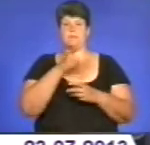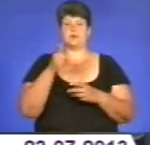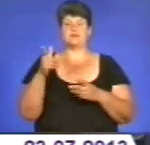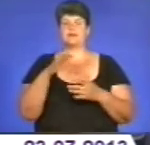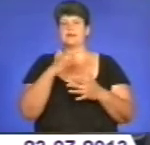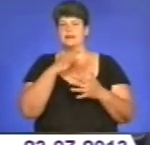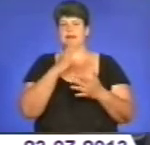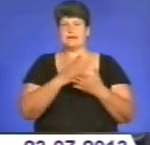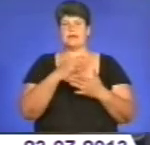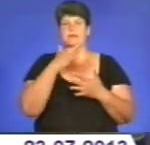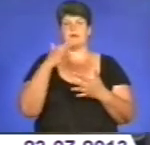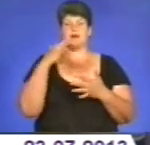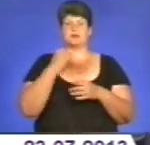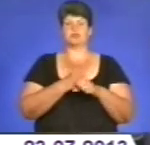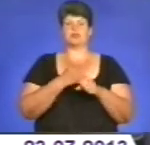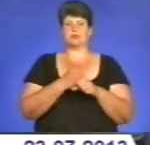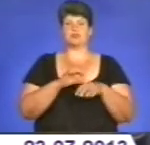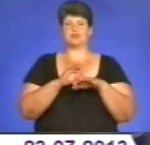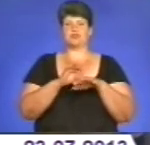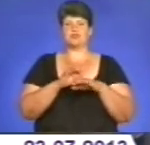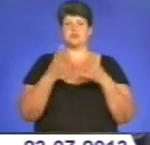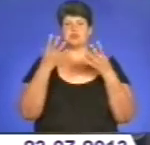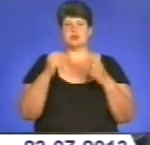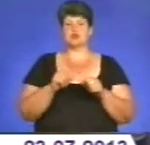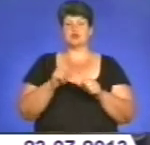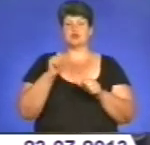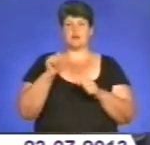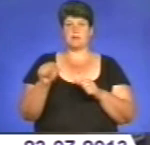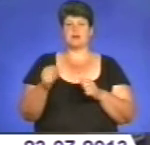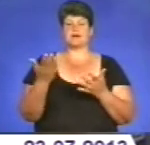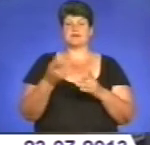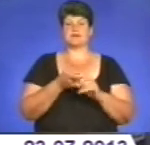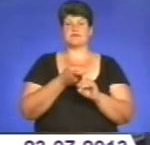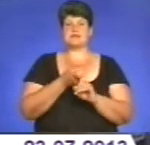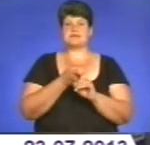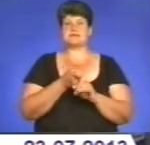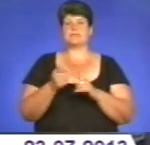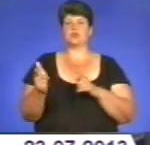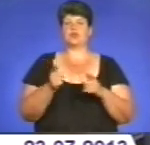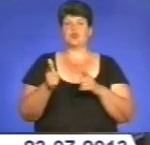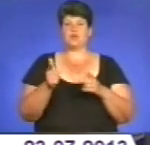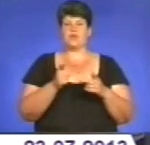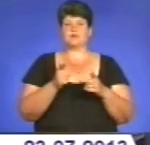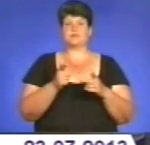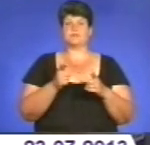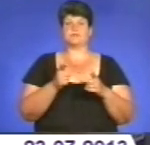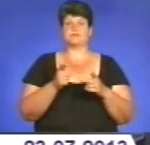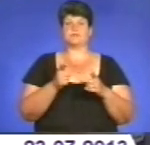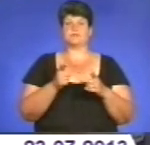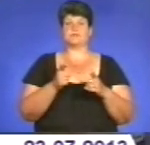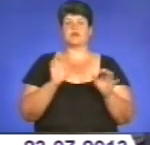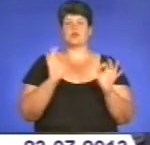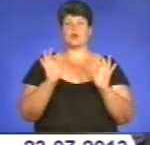робіт, робиться ще й, зокрема, які стосуються підготовки, створення нормальних